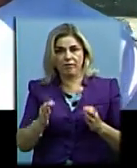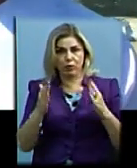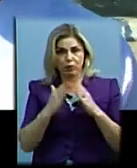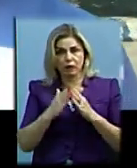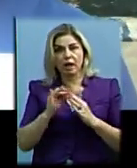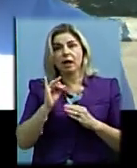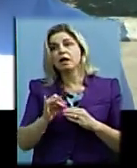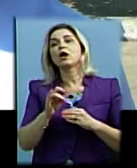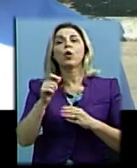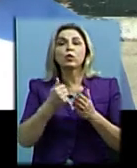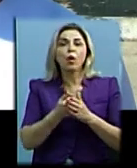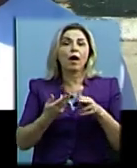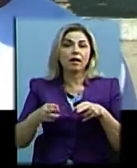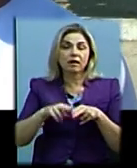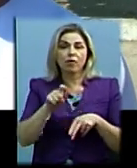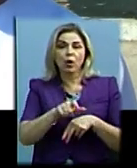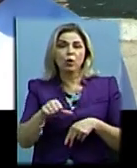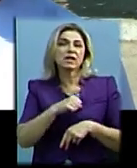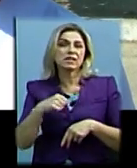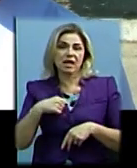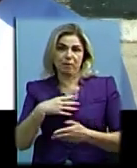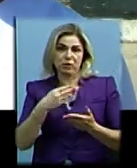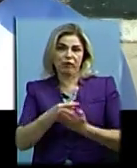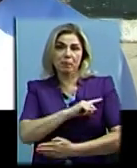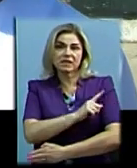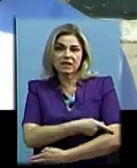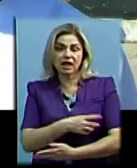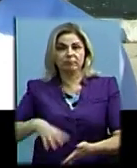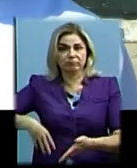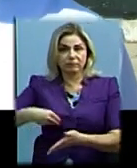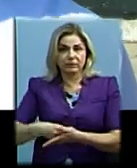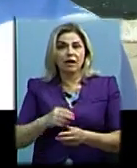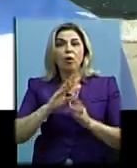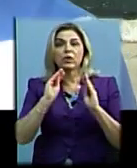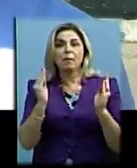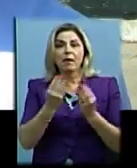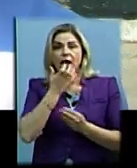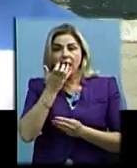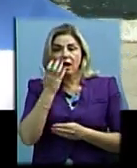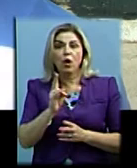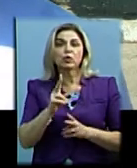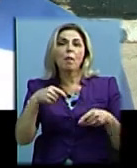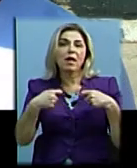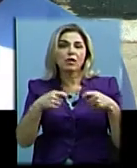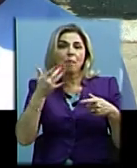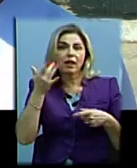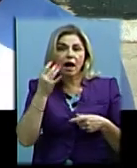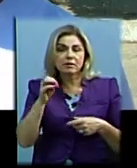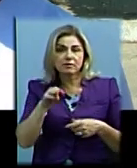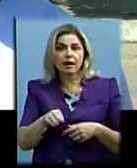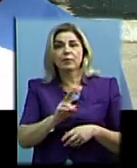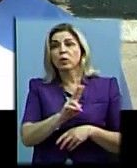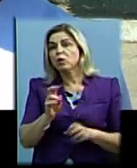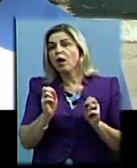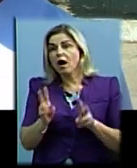того люди утепляли, хто як могли, своїми силами, своїми коштами. Хто п'яти пінопластам, ну, хто як, і хто